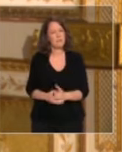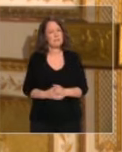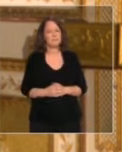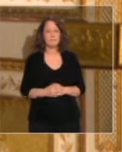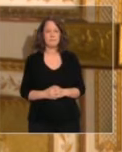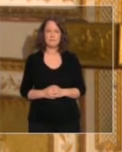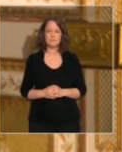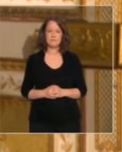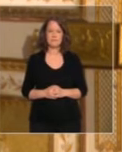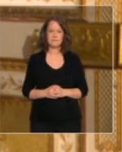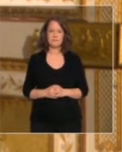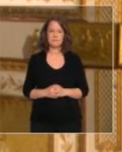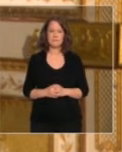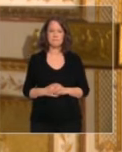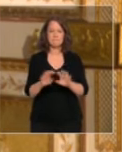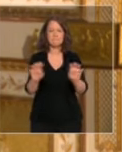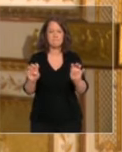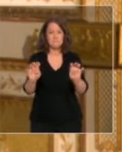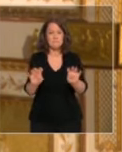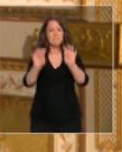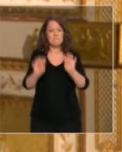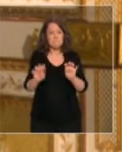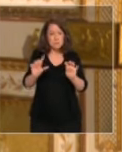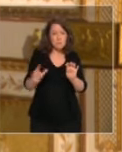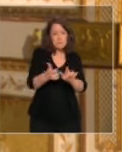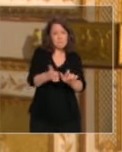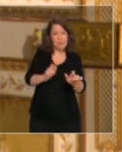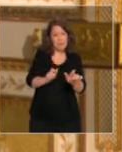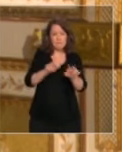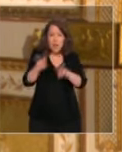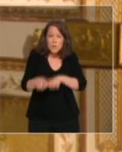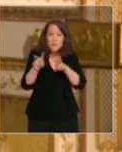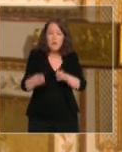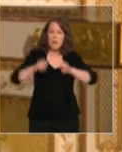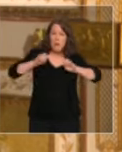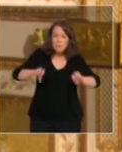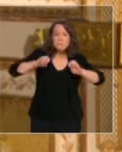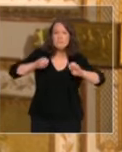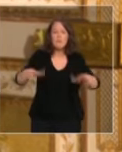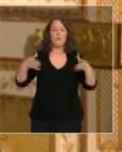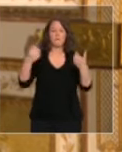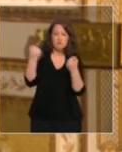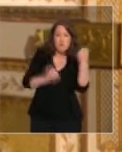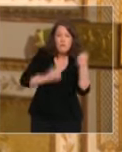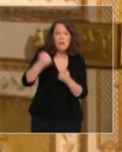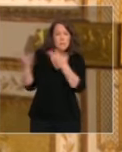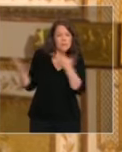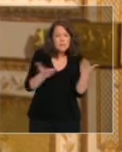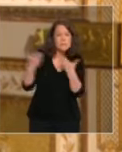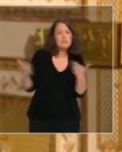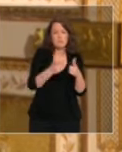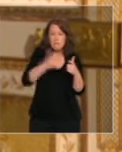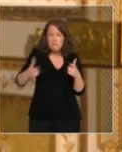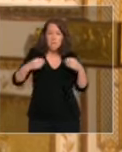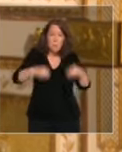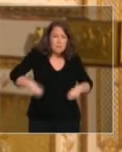Dans la deuxième ligne, nos agriculteurs, nos enseignants, nos chauffeurs routiers, livreurs électriciens, manutentionnaires, caissiers et